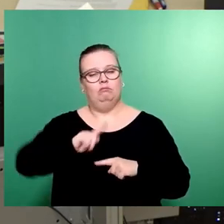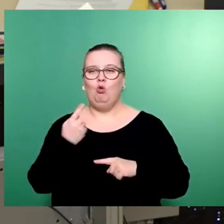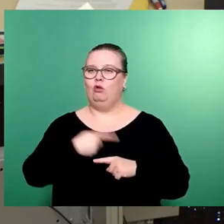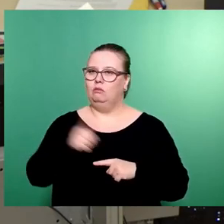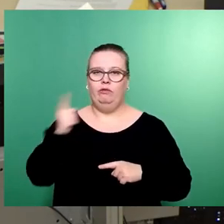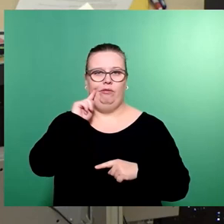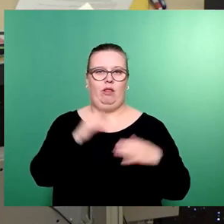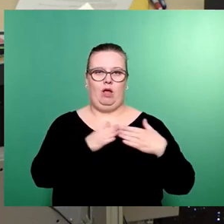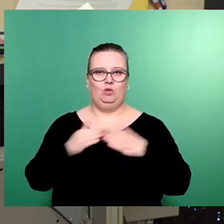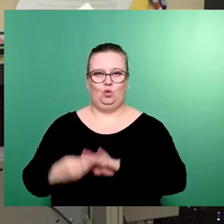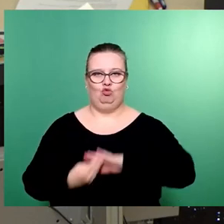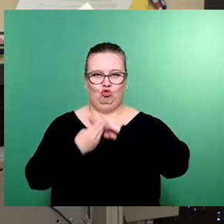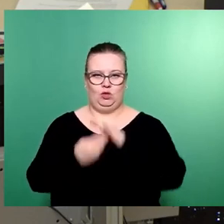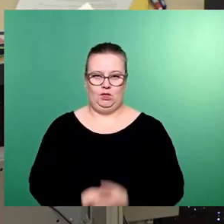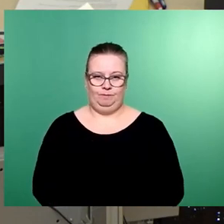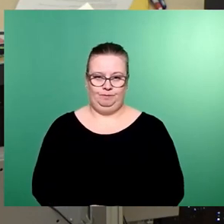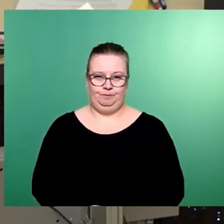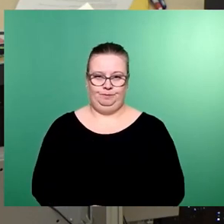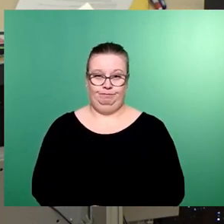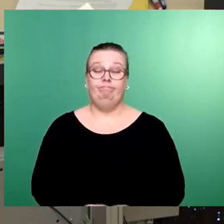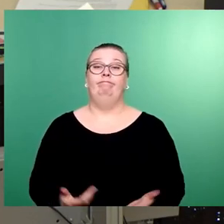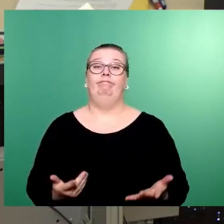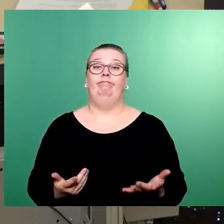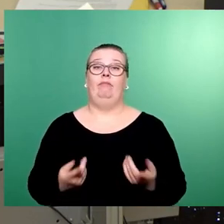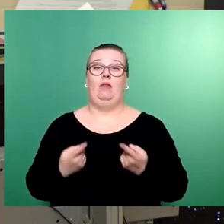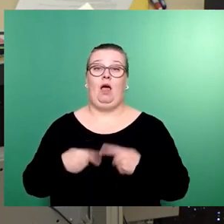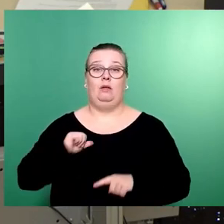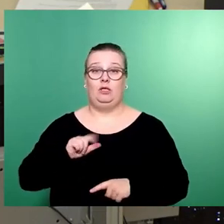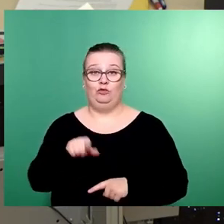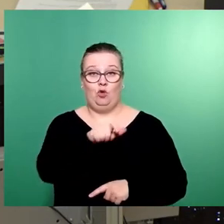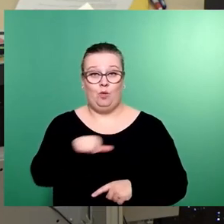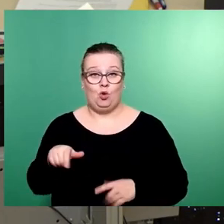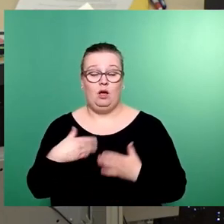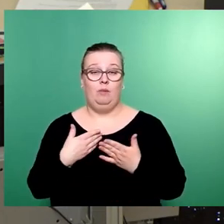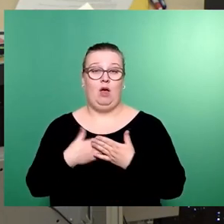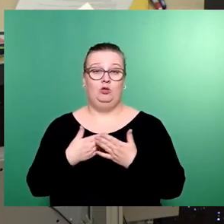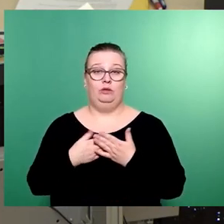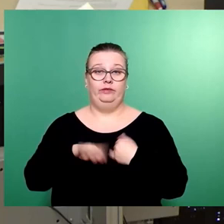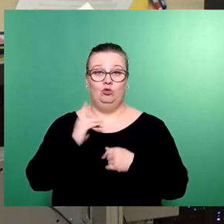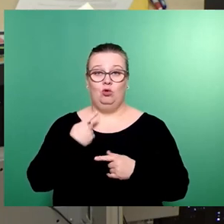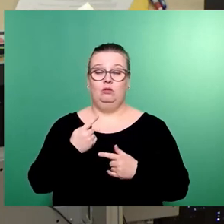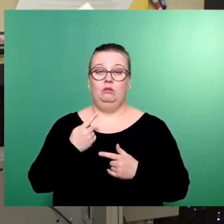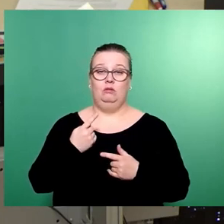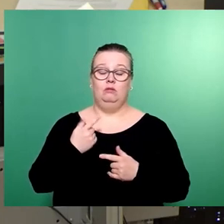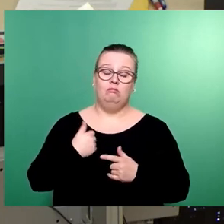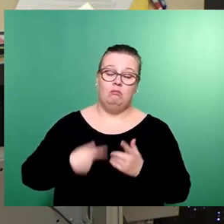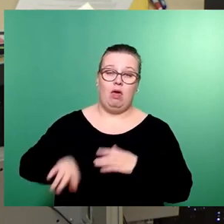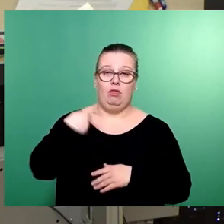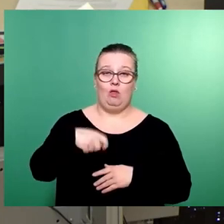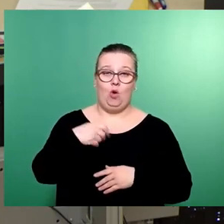Zustimmung treffen sollten. Weitere Belastung für die Bürger, zum Beispiel durch die Ausweitung oder Verteuerung des